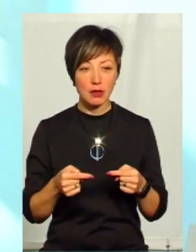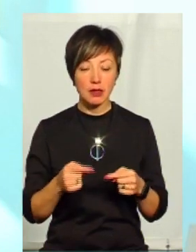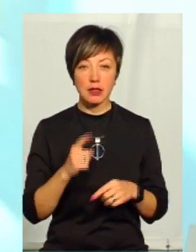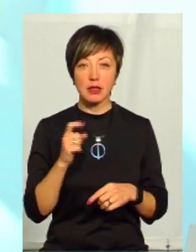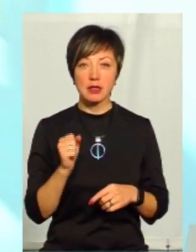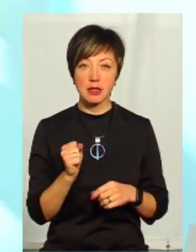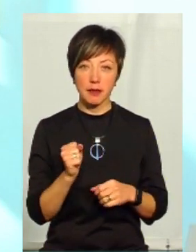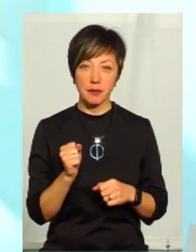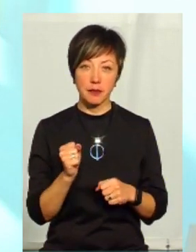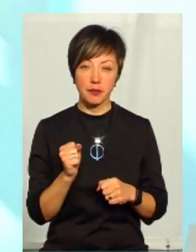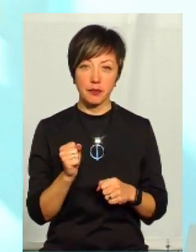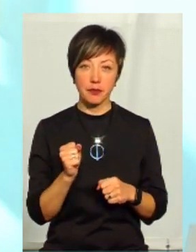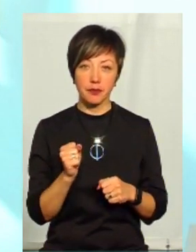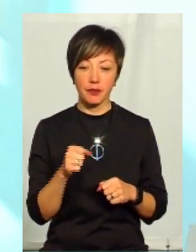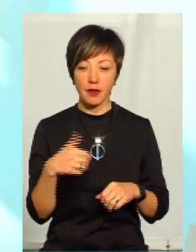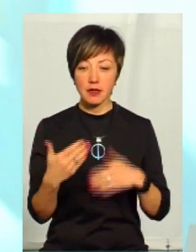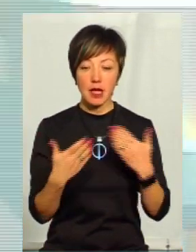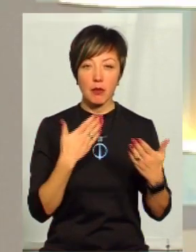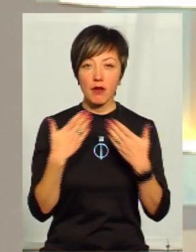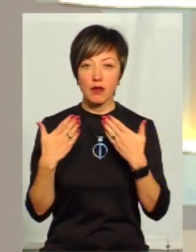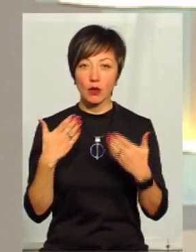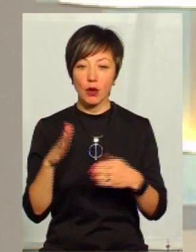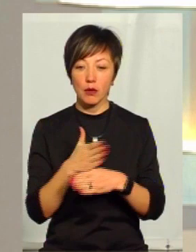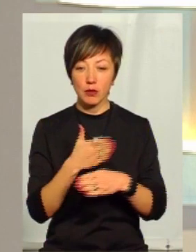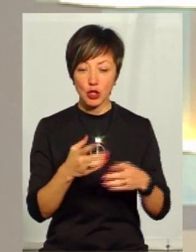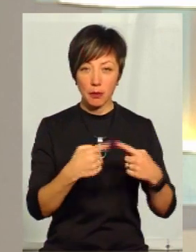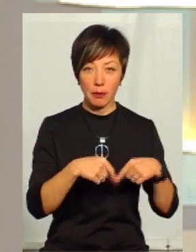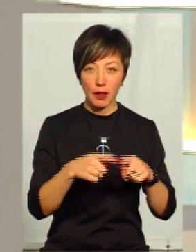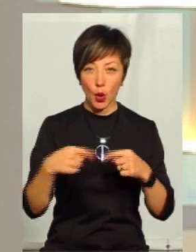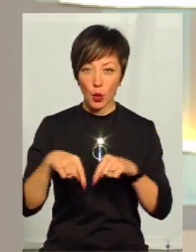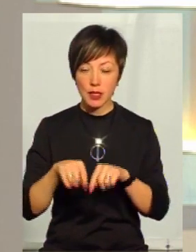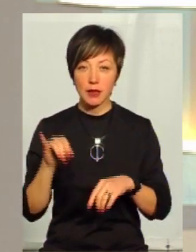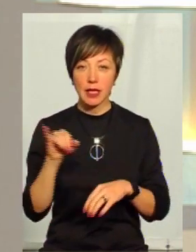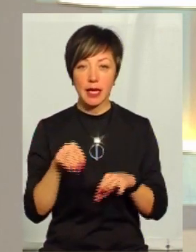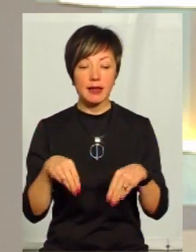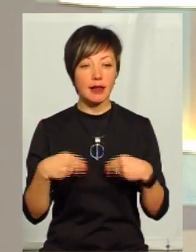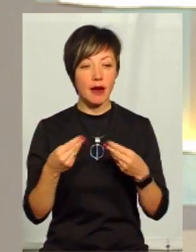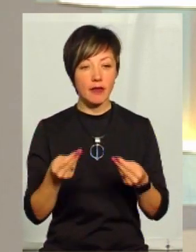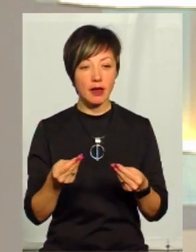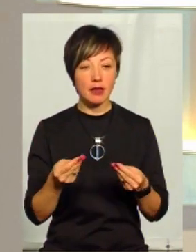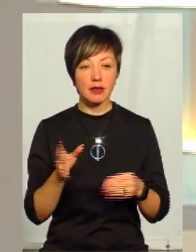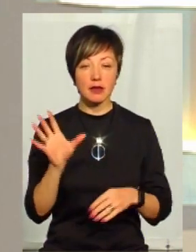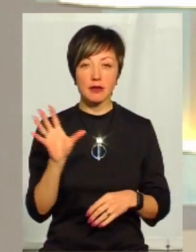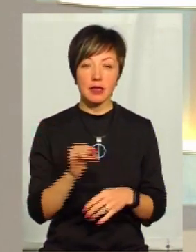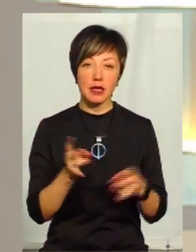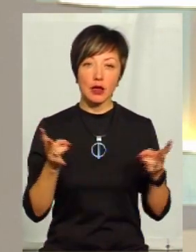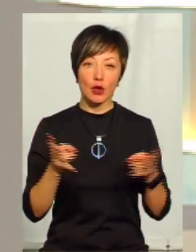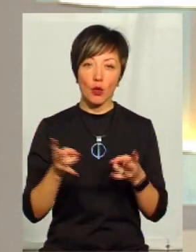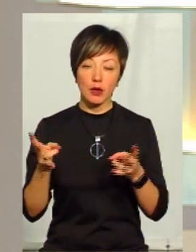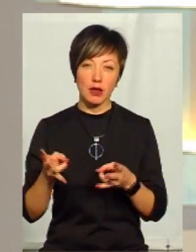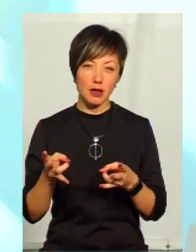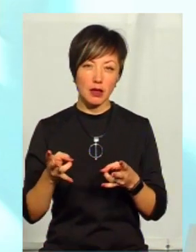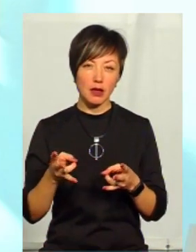взаємовідносини між структурними підрозділями і давати всі необхідні